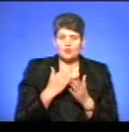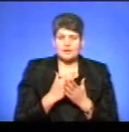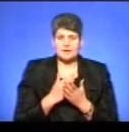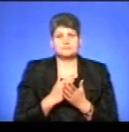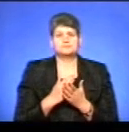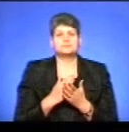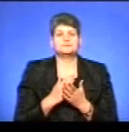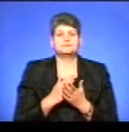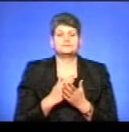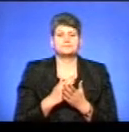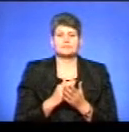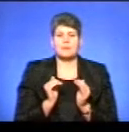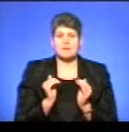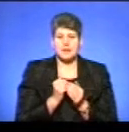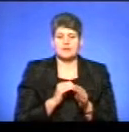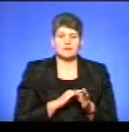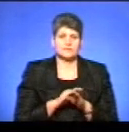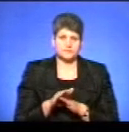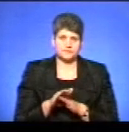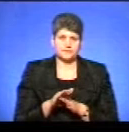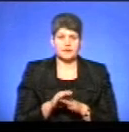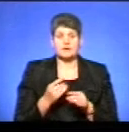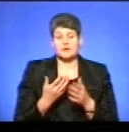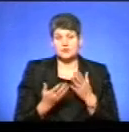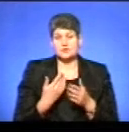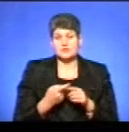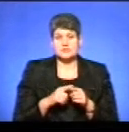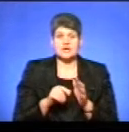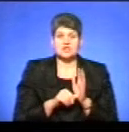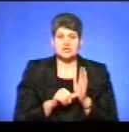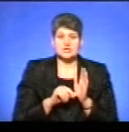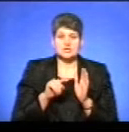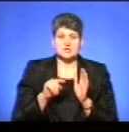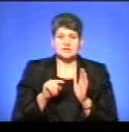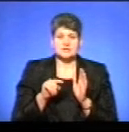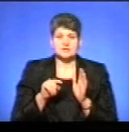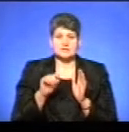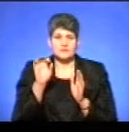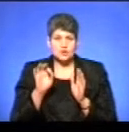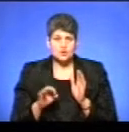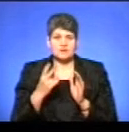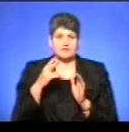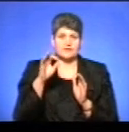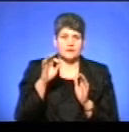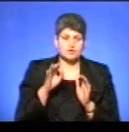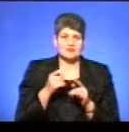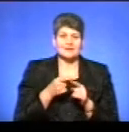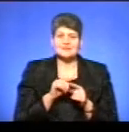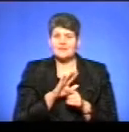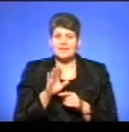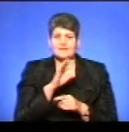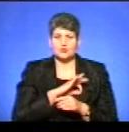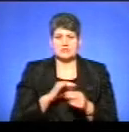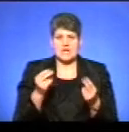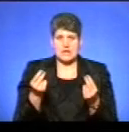мале виконання. Тобто, якщо це 6 відсотків, 2 відсотки, найбільше це стосується невикористання